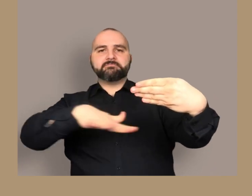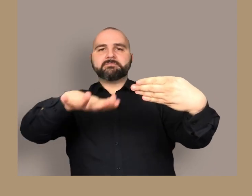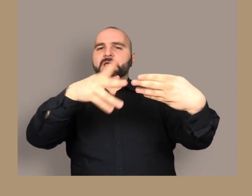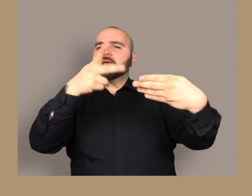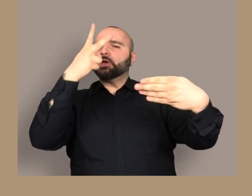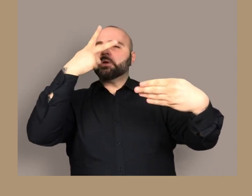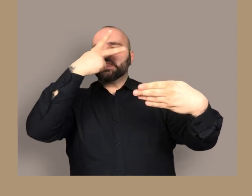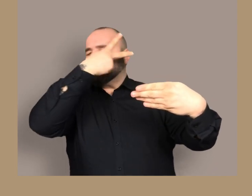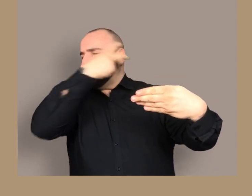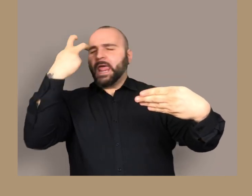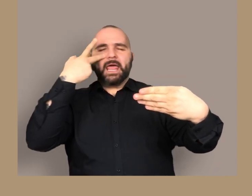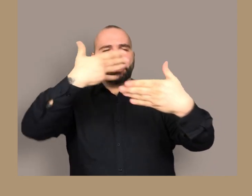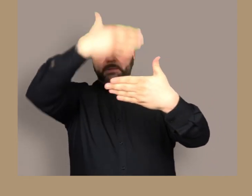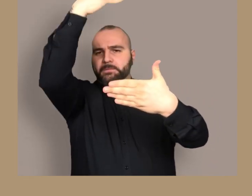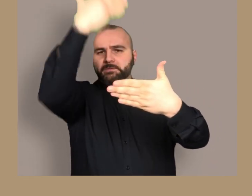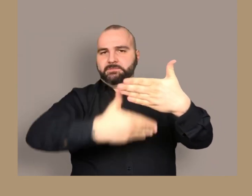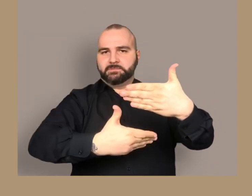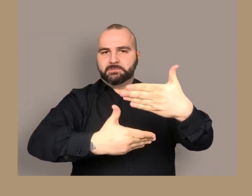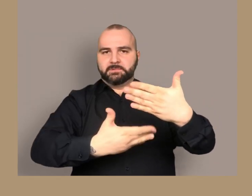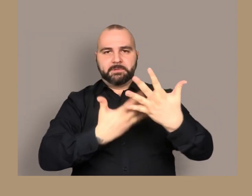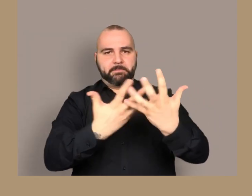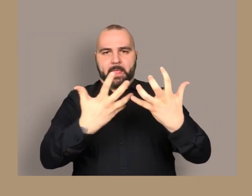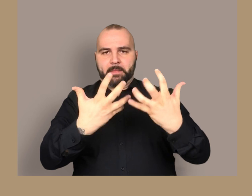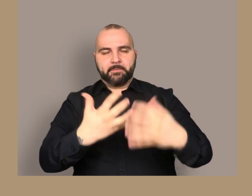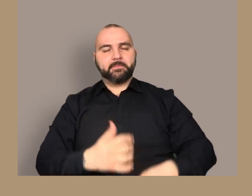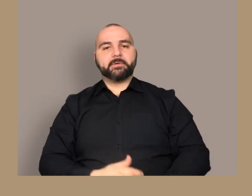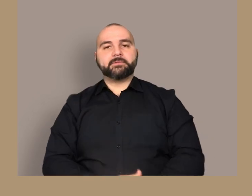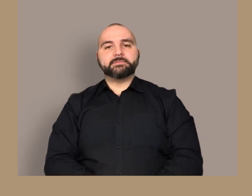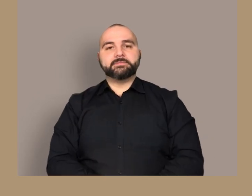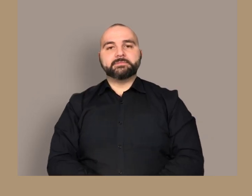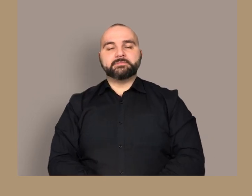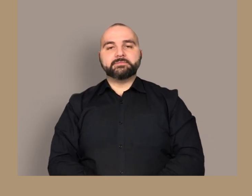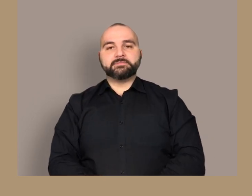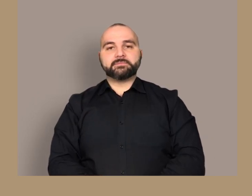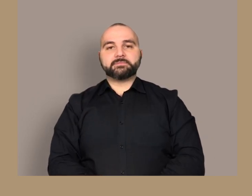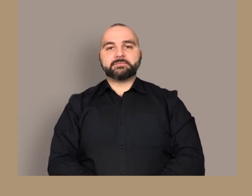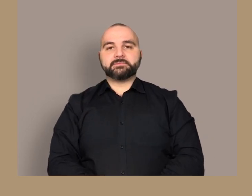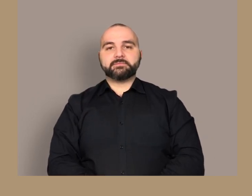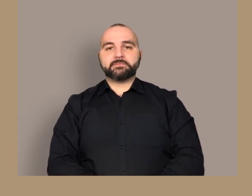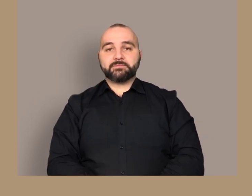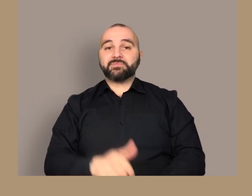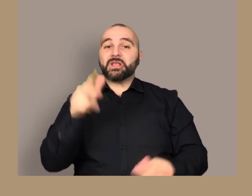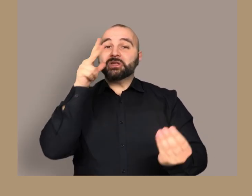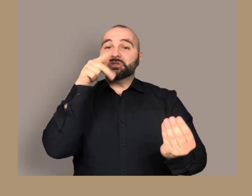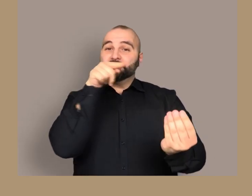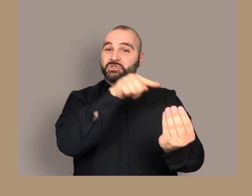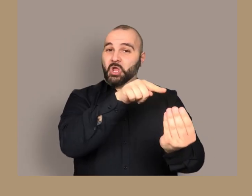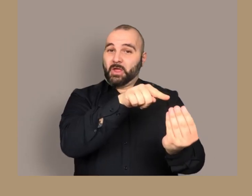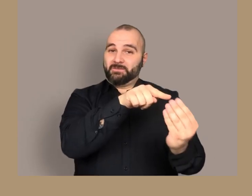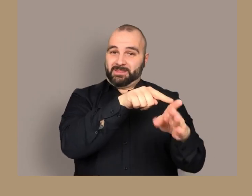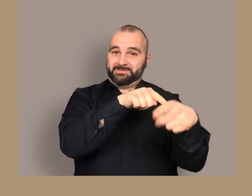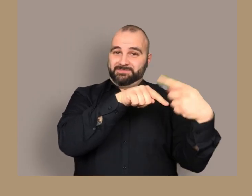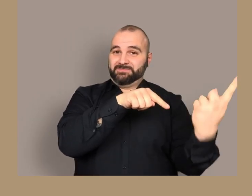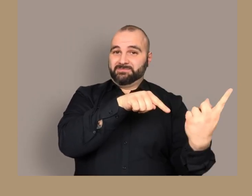dà accesso a uno spazio buio e per questo colorato di nero La giovane donna di sinistra